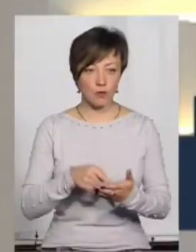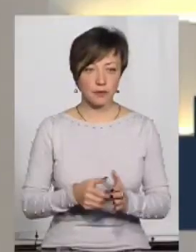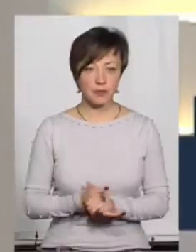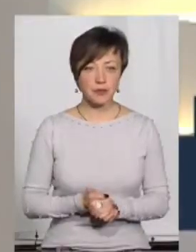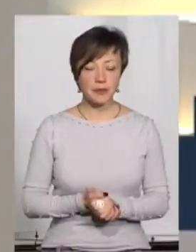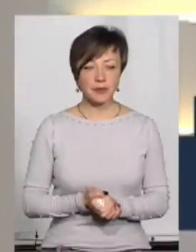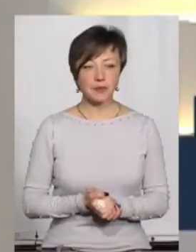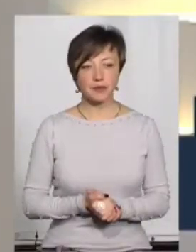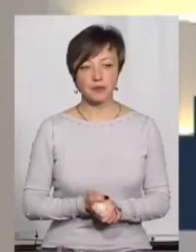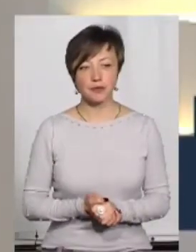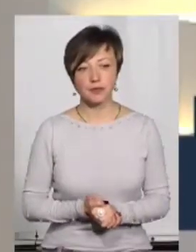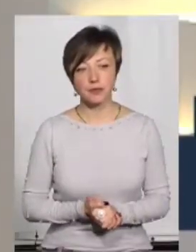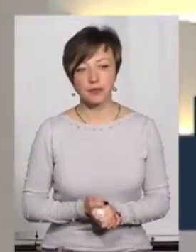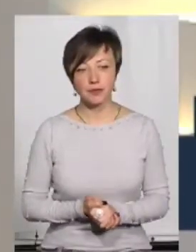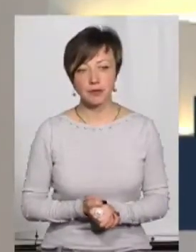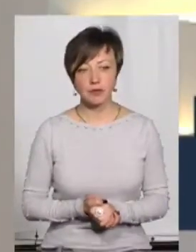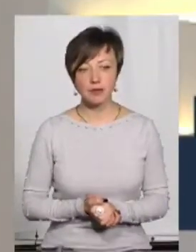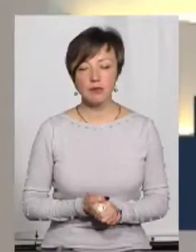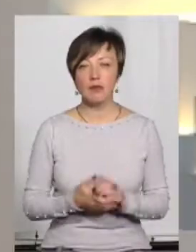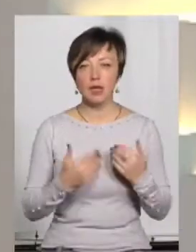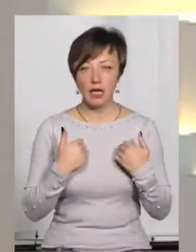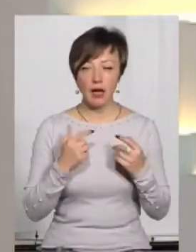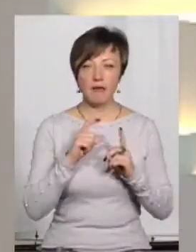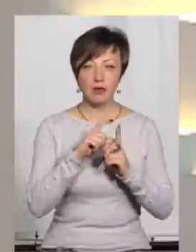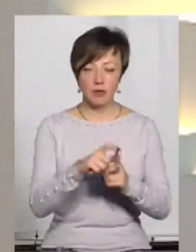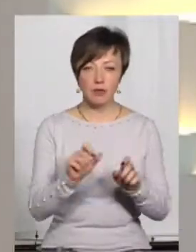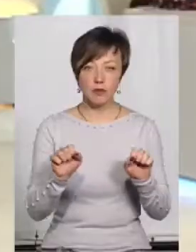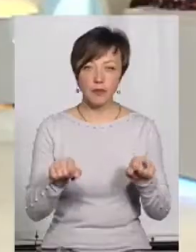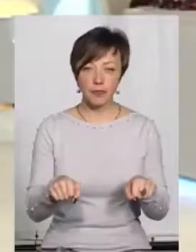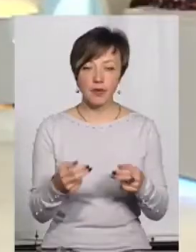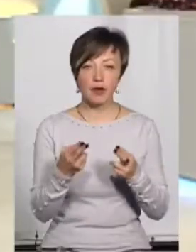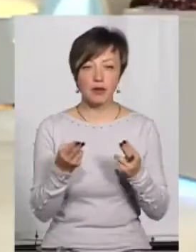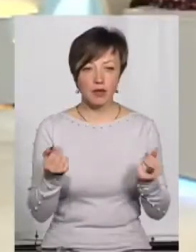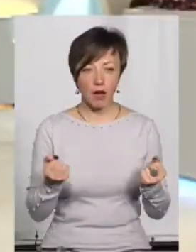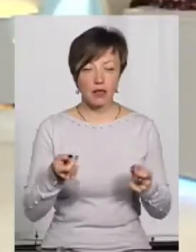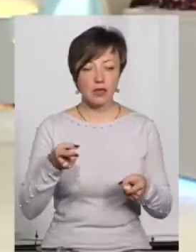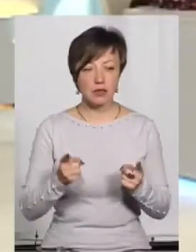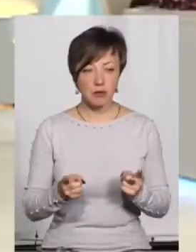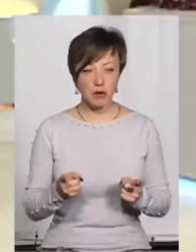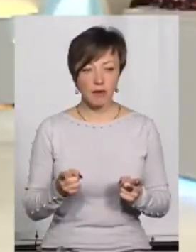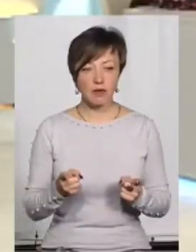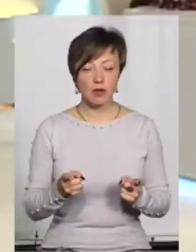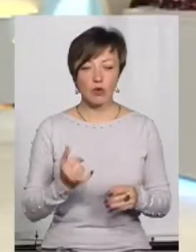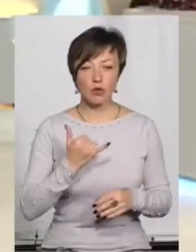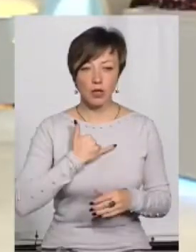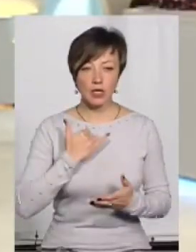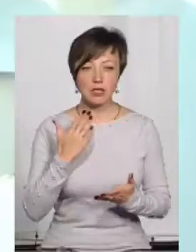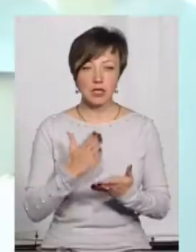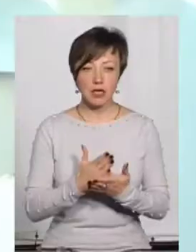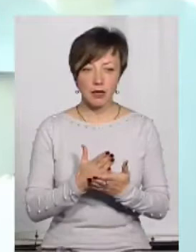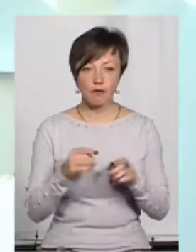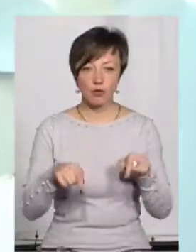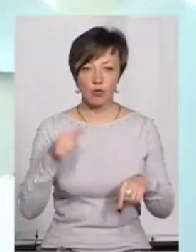Дякую за запитання. Я відповім. Так, насправді, в нас є